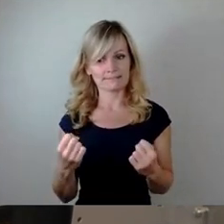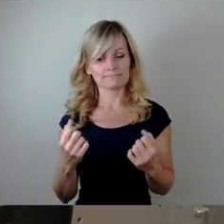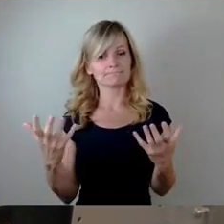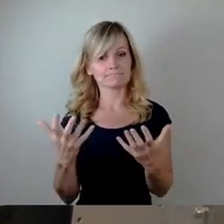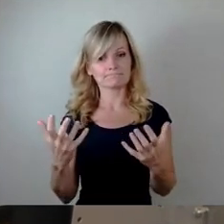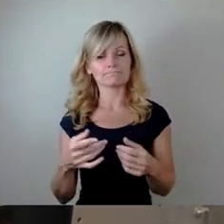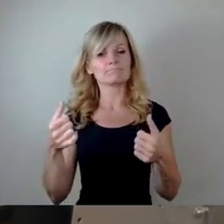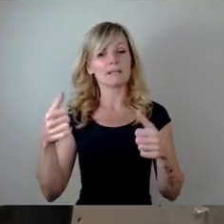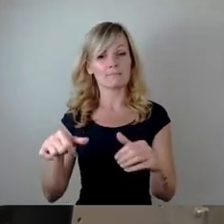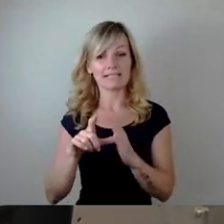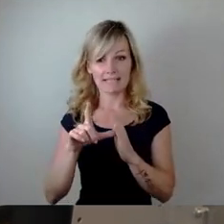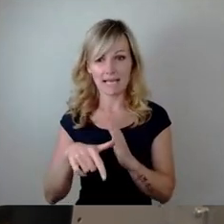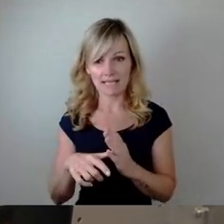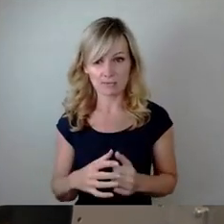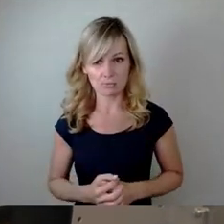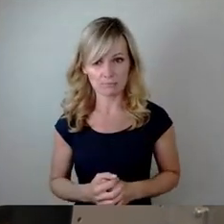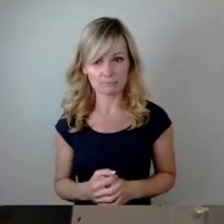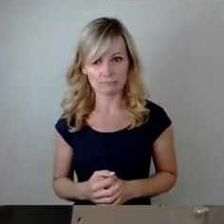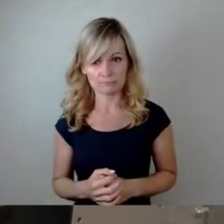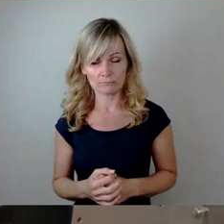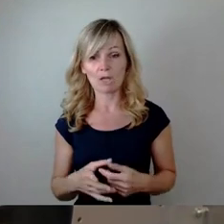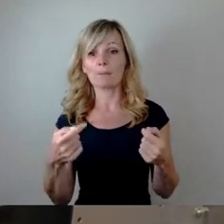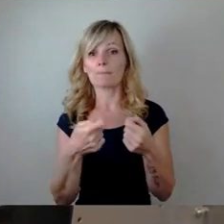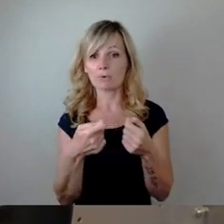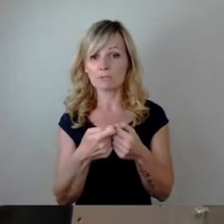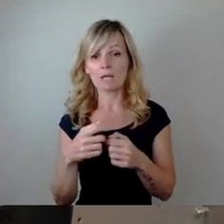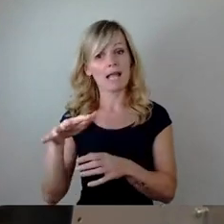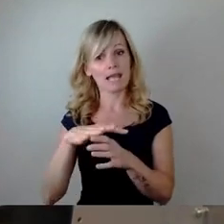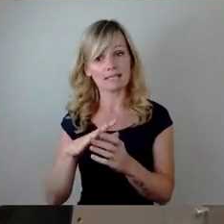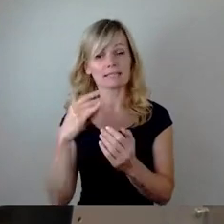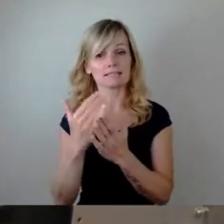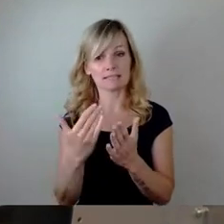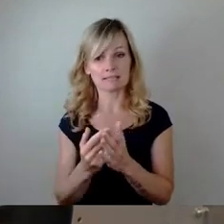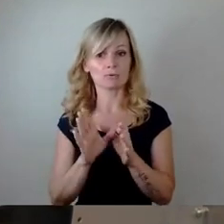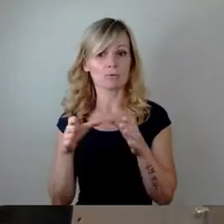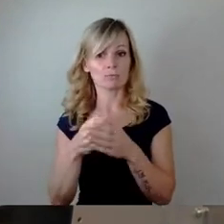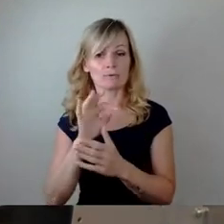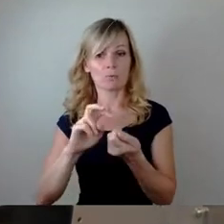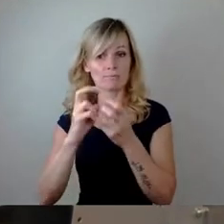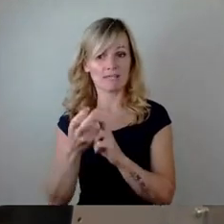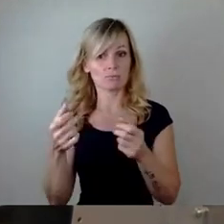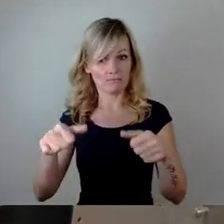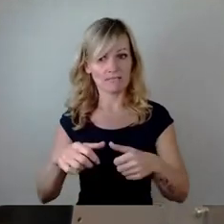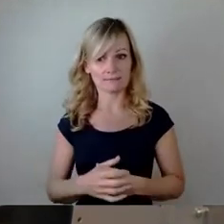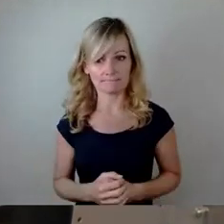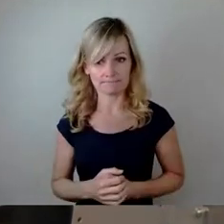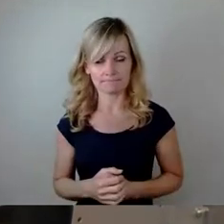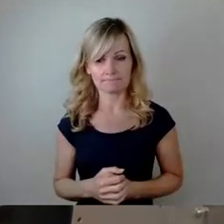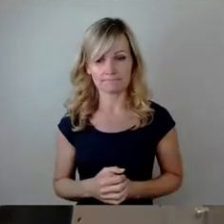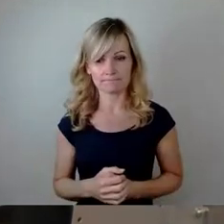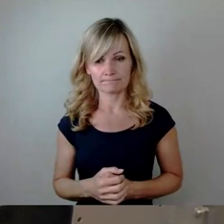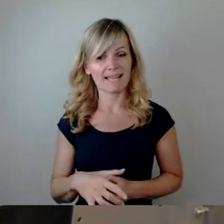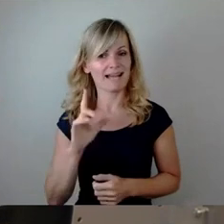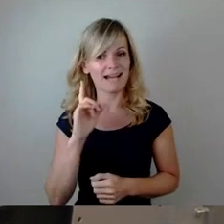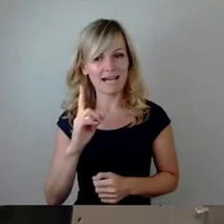Pflichtleistungen, welche zumeist der Bund, aber auch das Land gesetzlich die Kommunen zur Umsetzung verpflichtet. Allerdings macht man sich genau